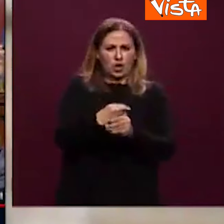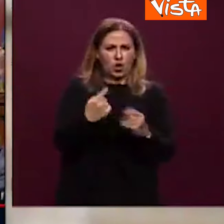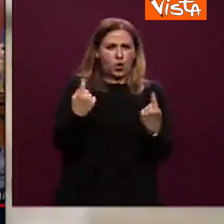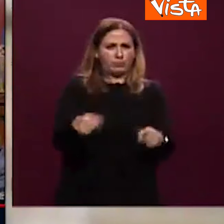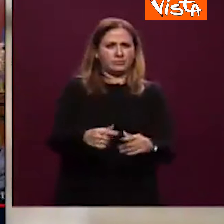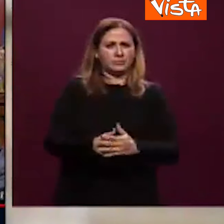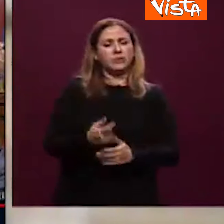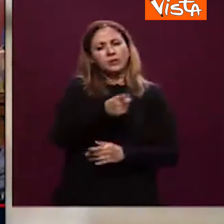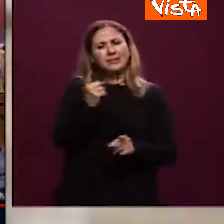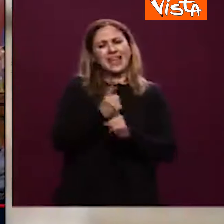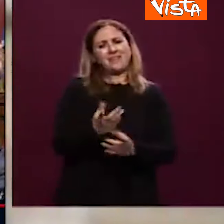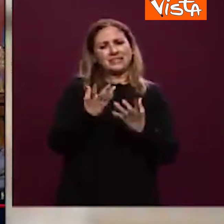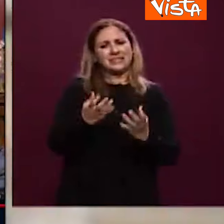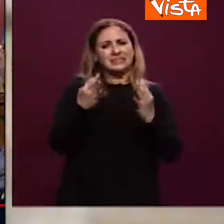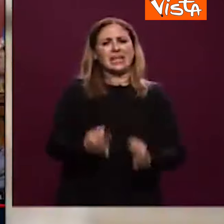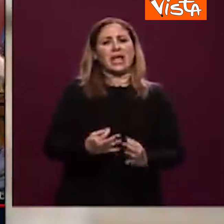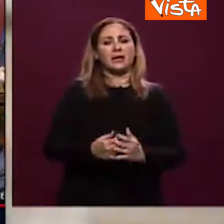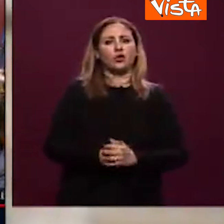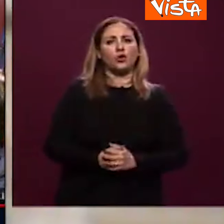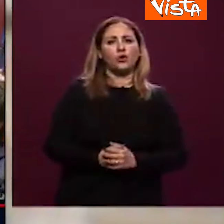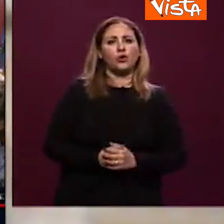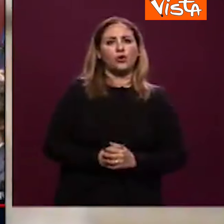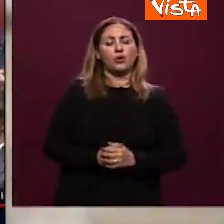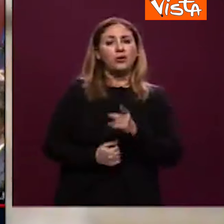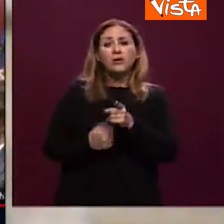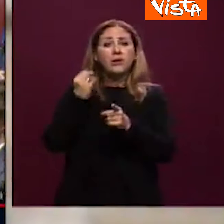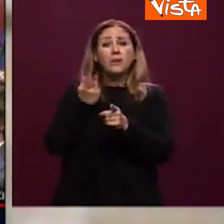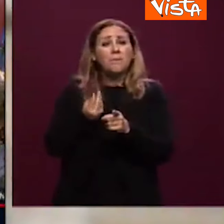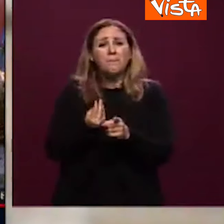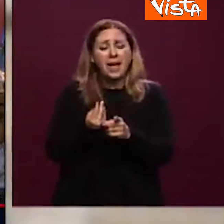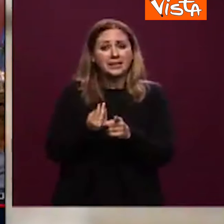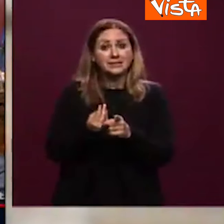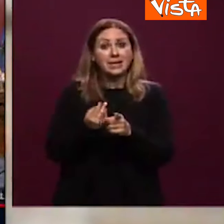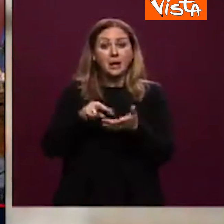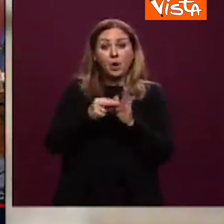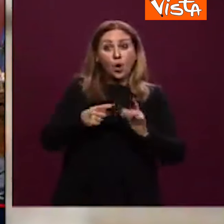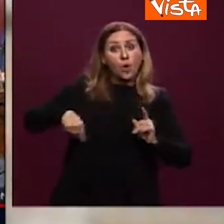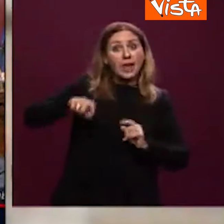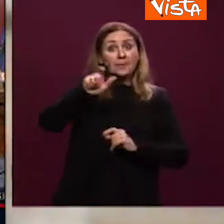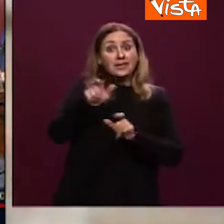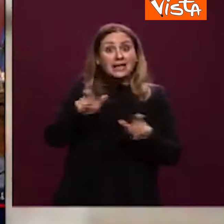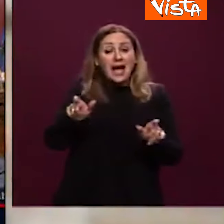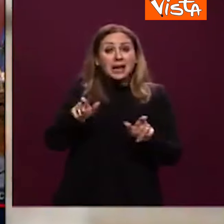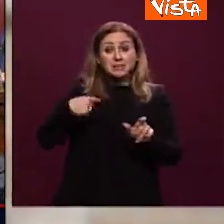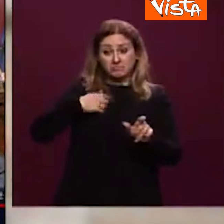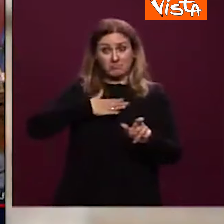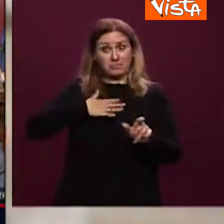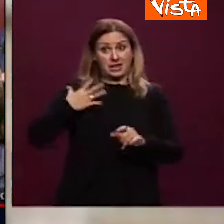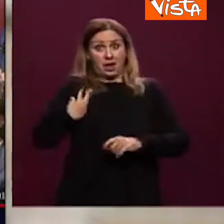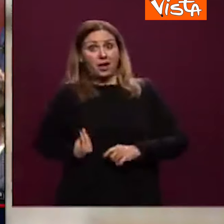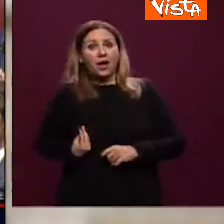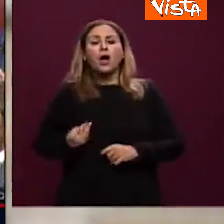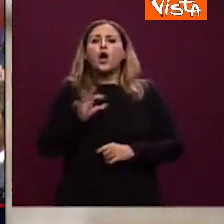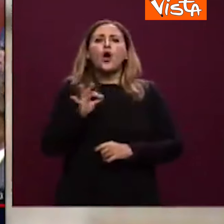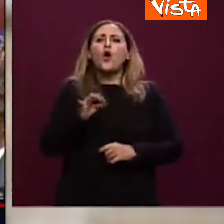Siate seri! Ma secondo lei il problema degli italiani è la mia pochette o l'elmetto che si è